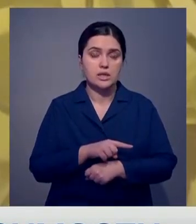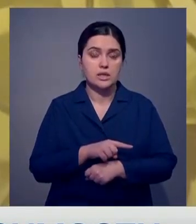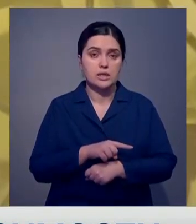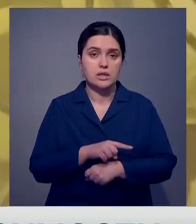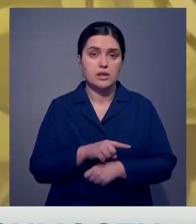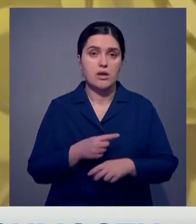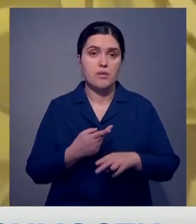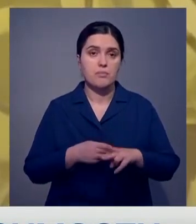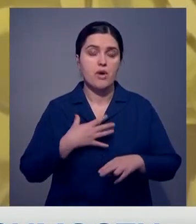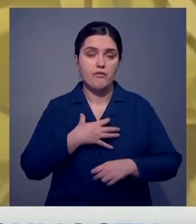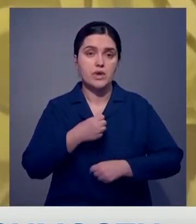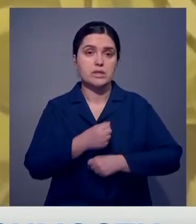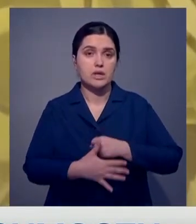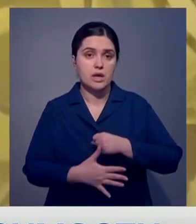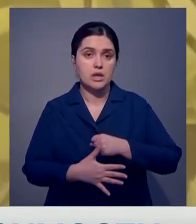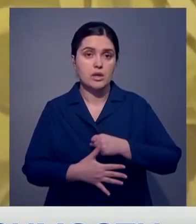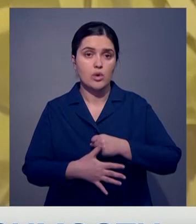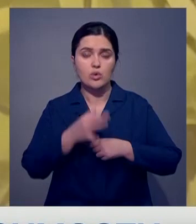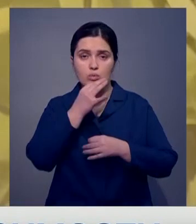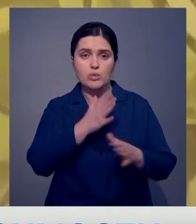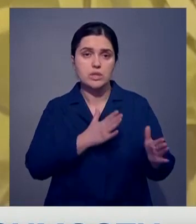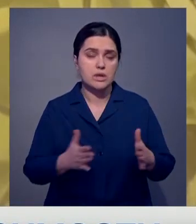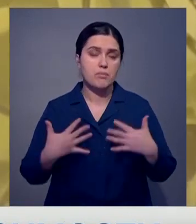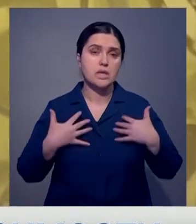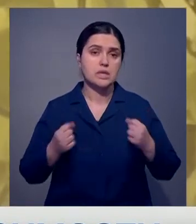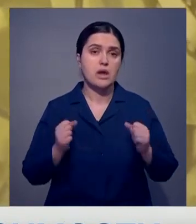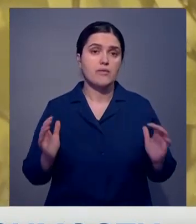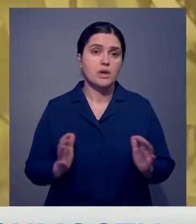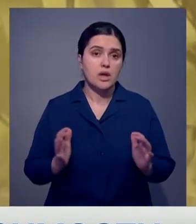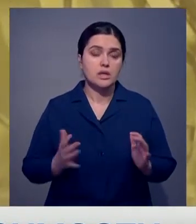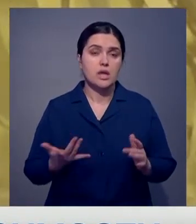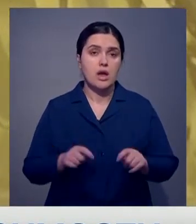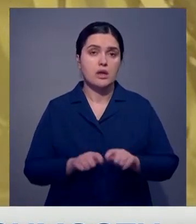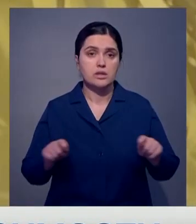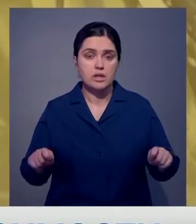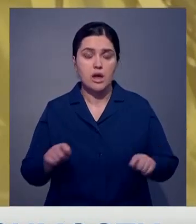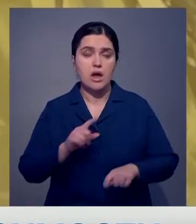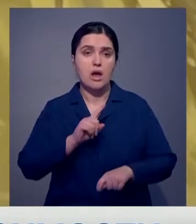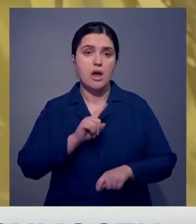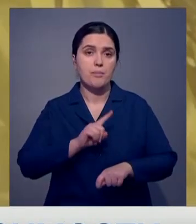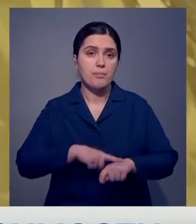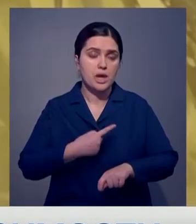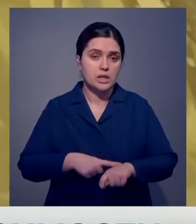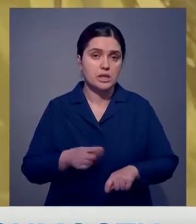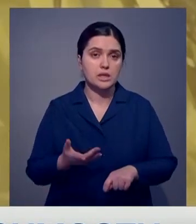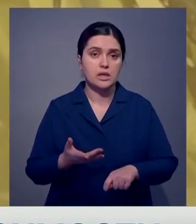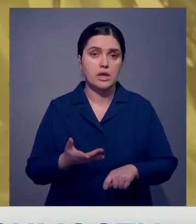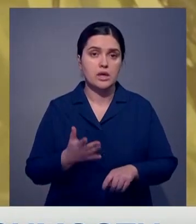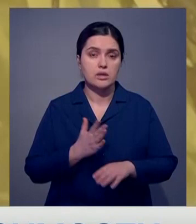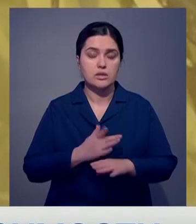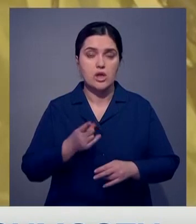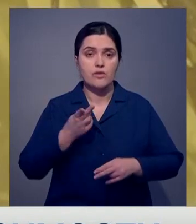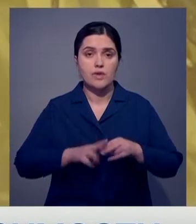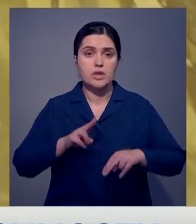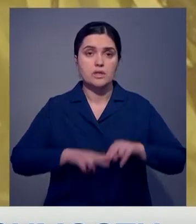звено, центральное звено любой системы здравоохранения. Открытый ряд поликлиник в Караганде, открытый ряд поликлиник. Завершается